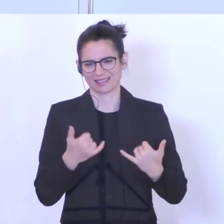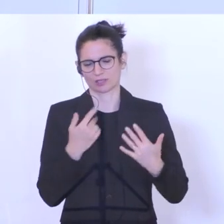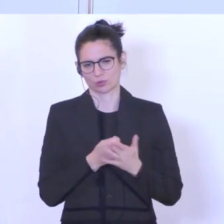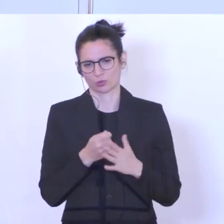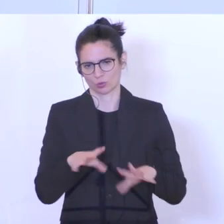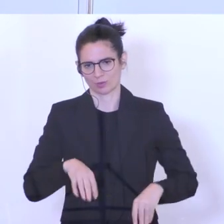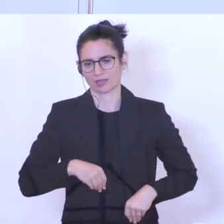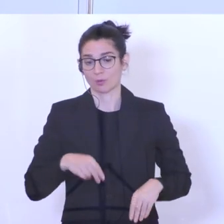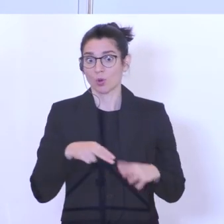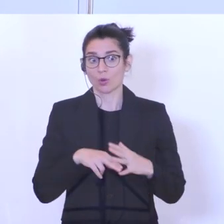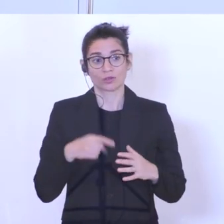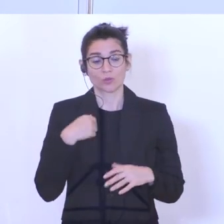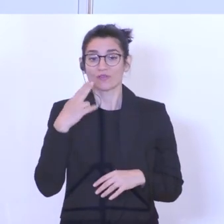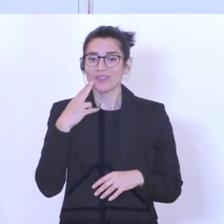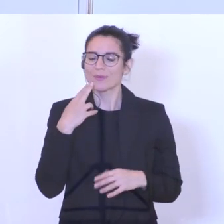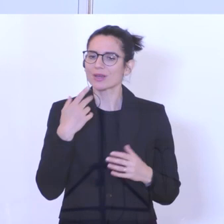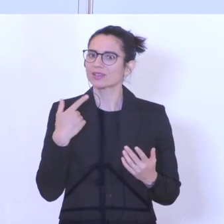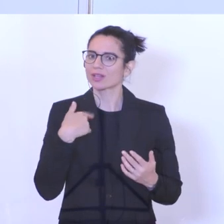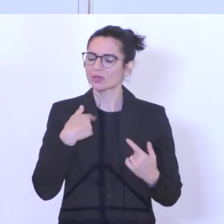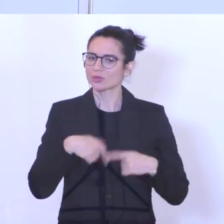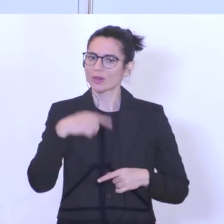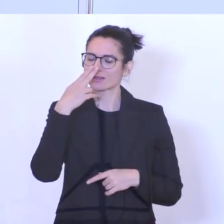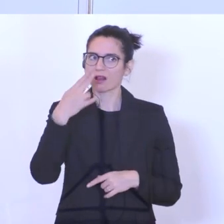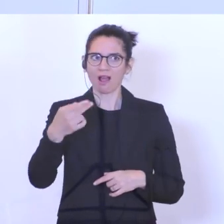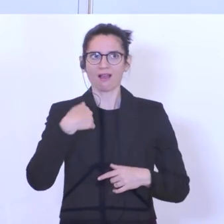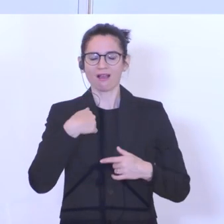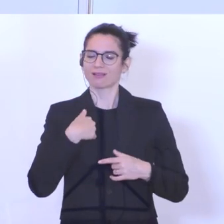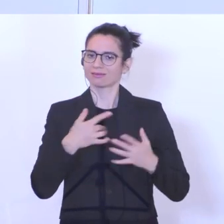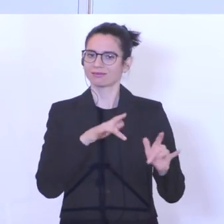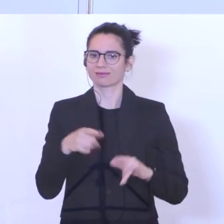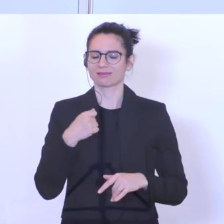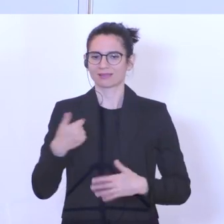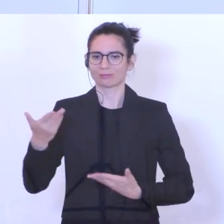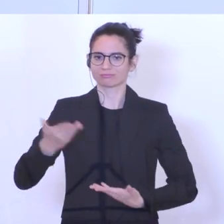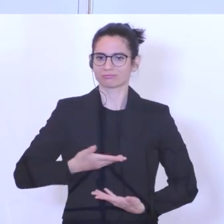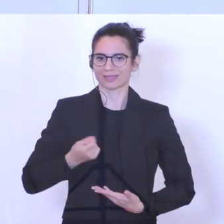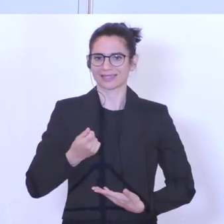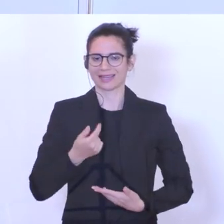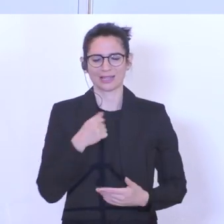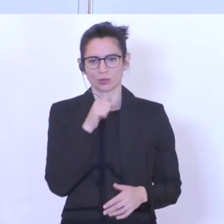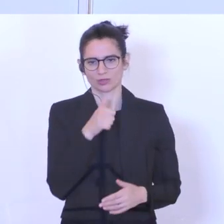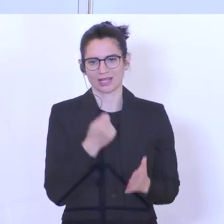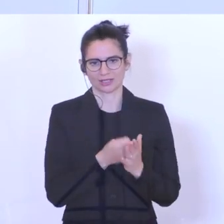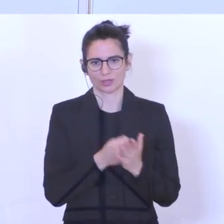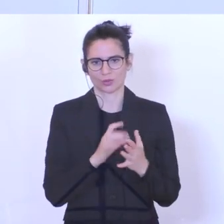wichtig, dass die Unternehmen hier diese Möglichkeit sehen und keine Kosten mit den Lehrlingen bis Jahresende verbunden sind.